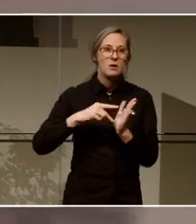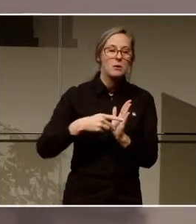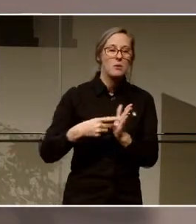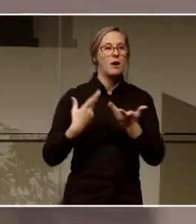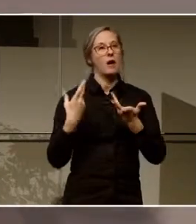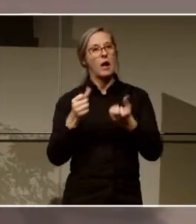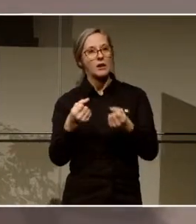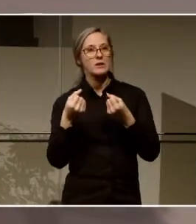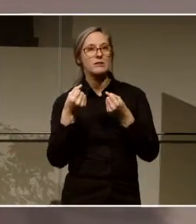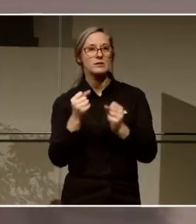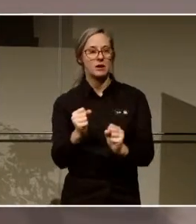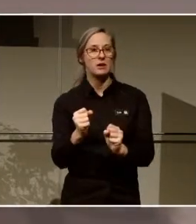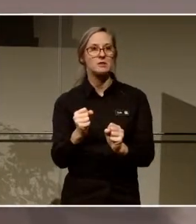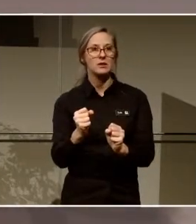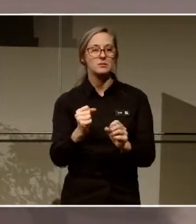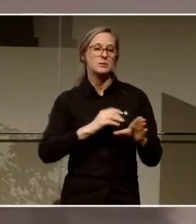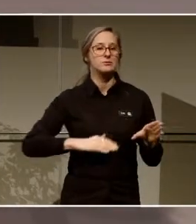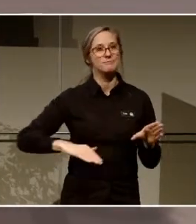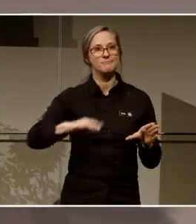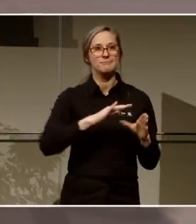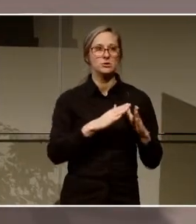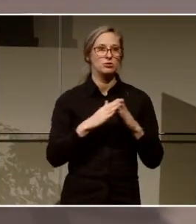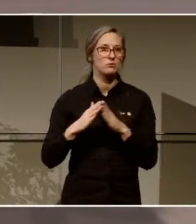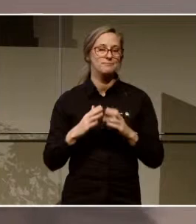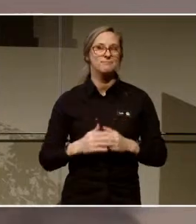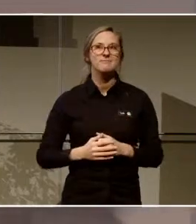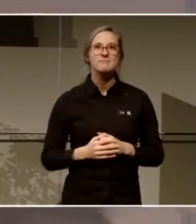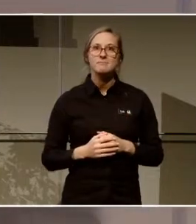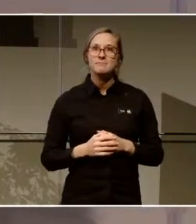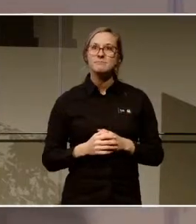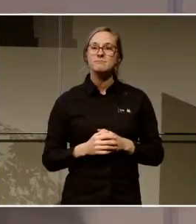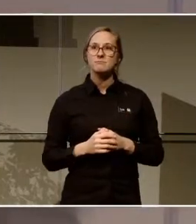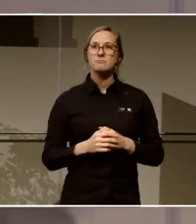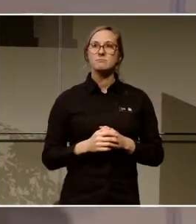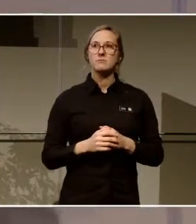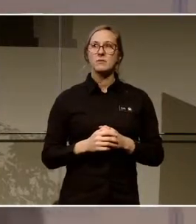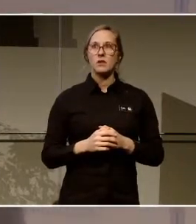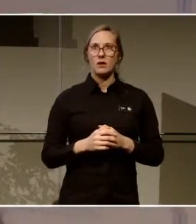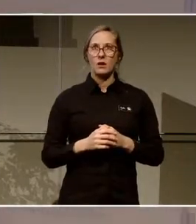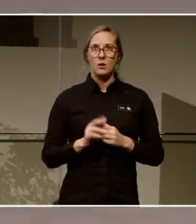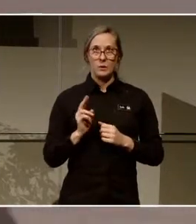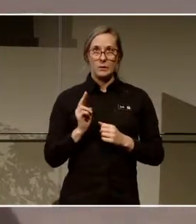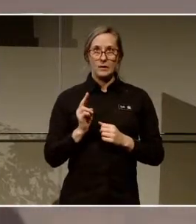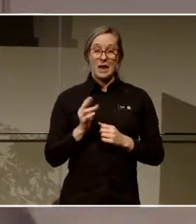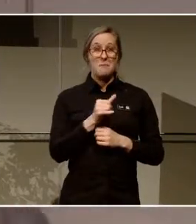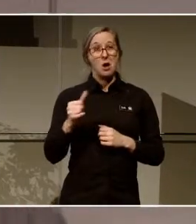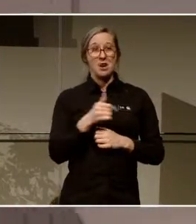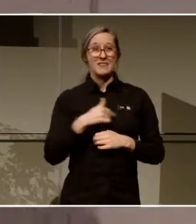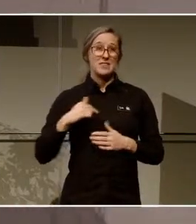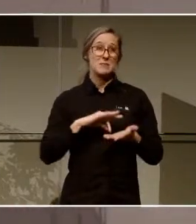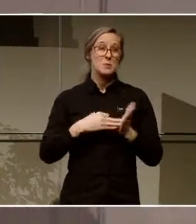aktiviteter i ytan. Och nu är det ju inte bara vi i